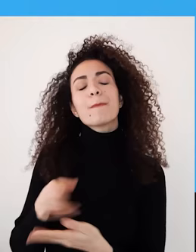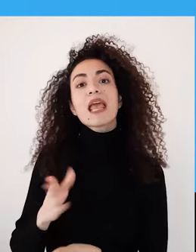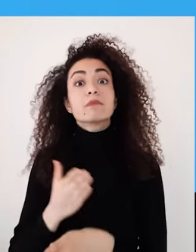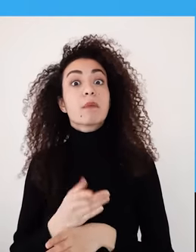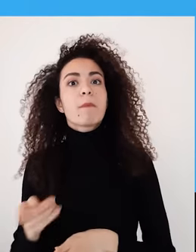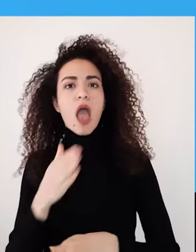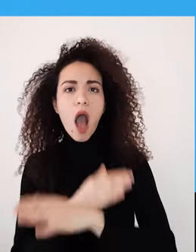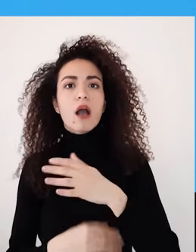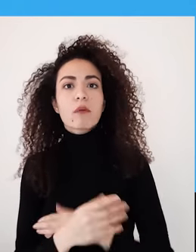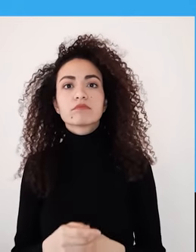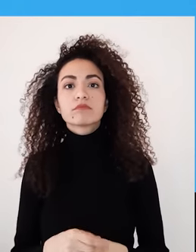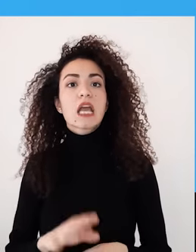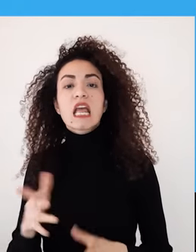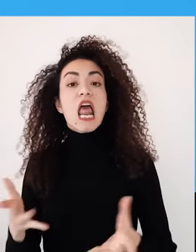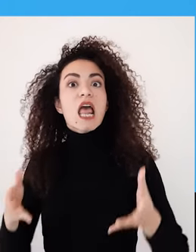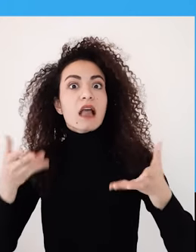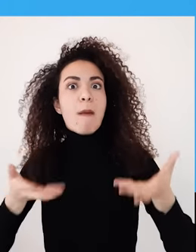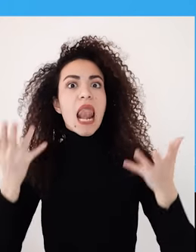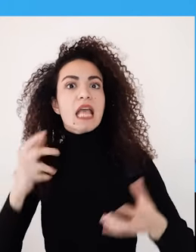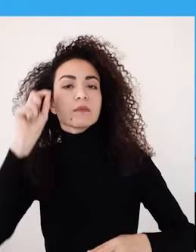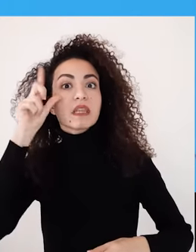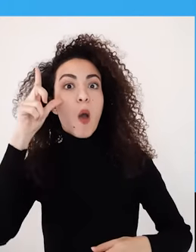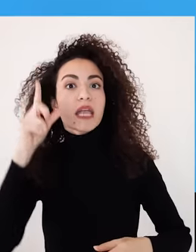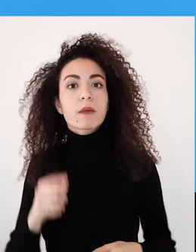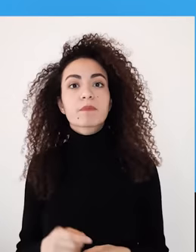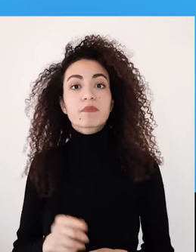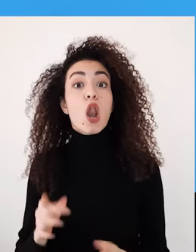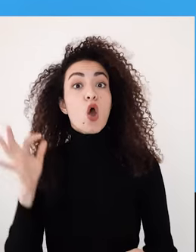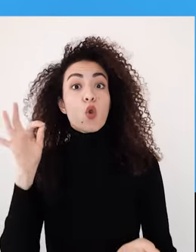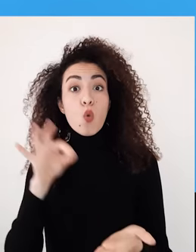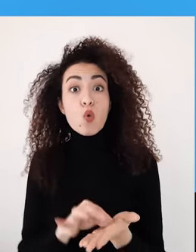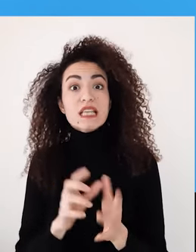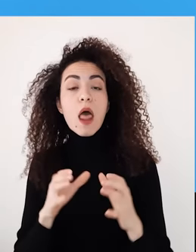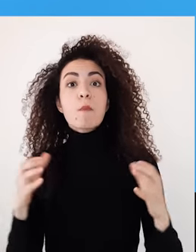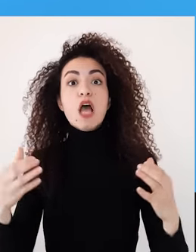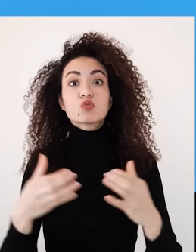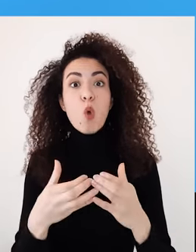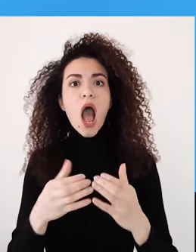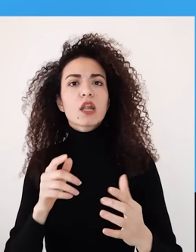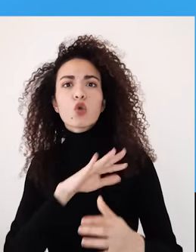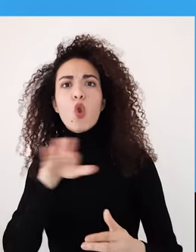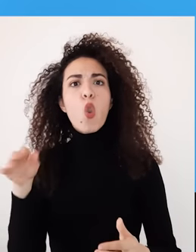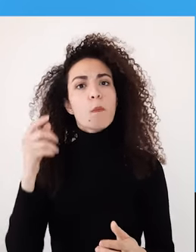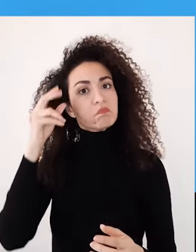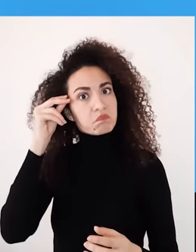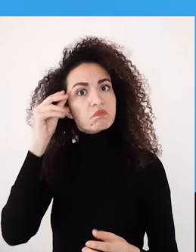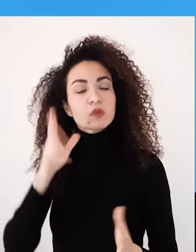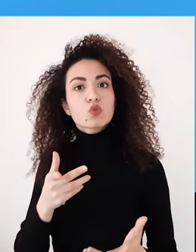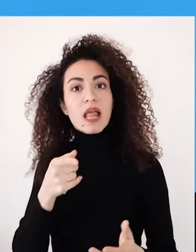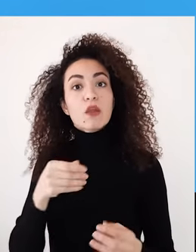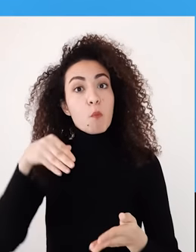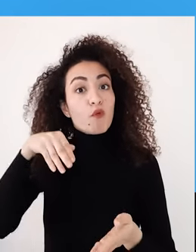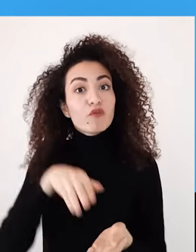ومن أجل تحقيق هاي الأهداف على المستوى الجماعي ممكن أنه تنضمي لمجموعات أخرى نسائية أو مختلطة